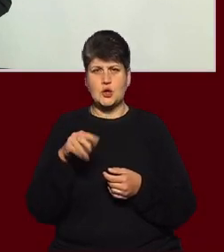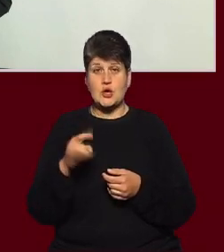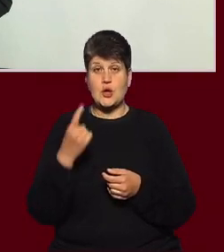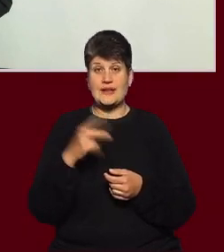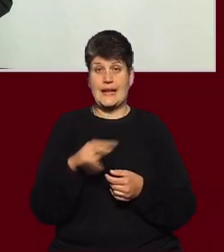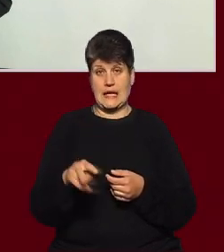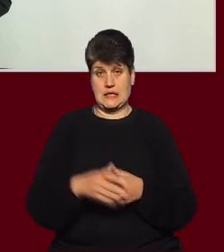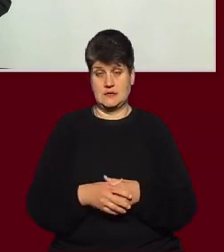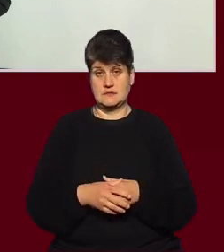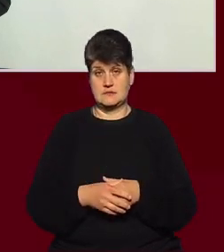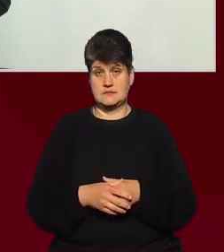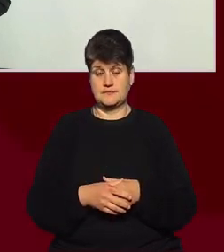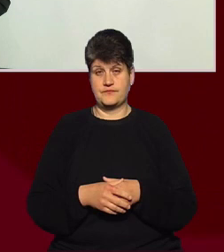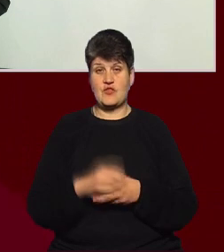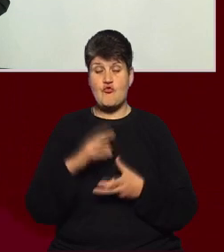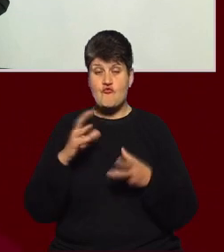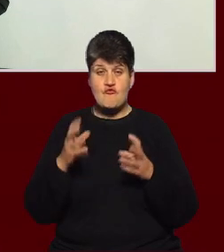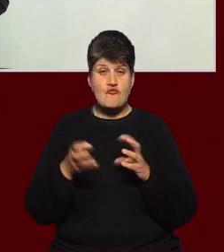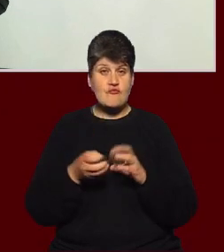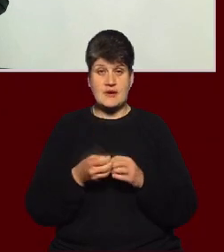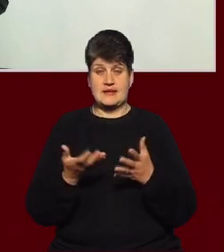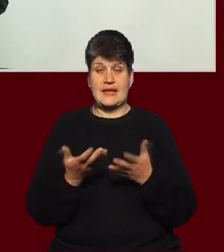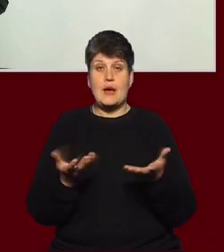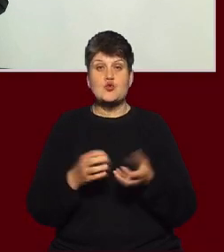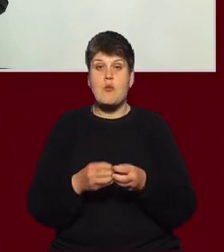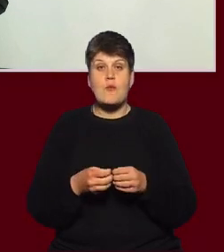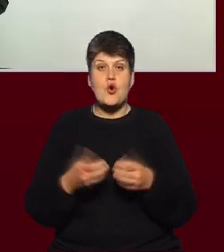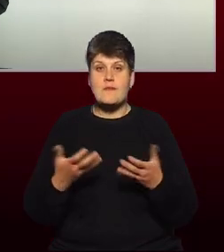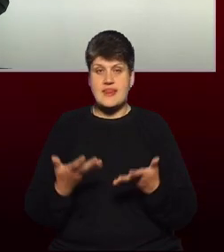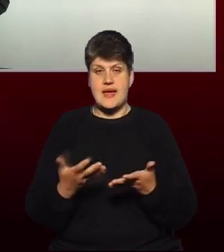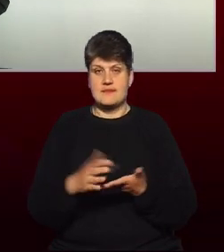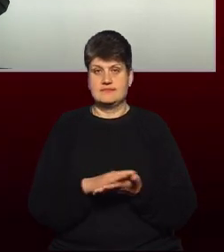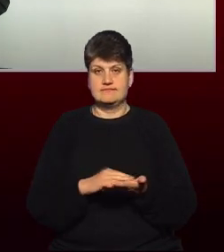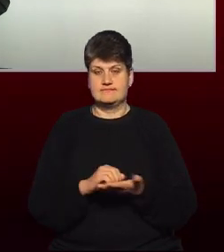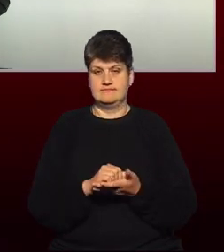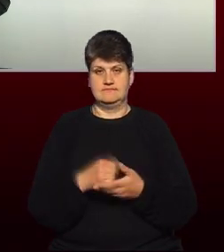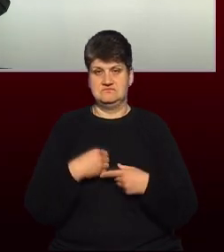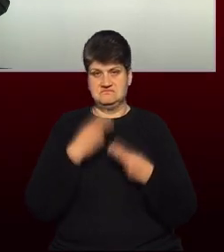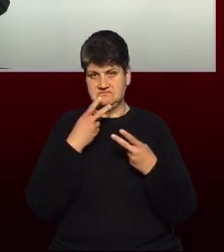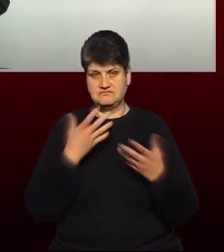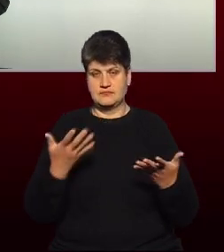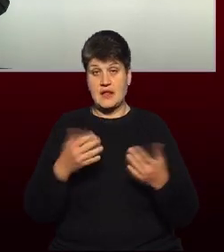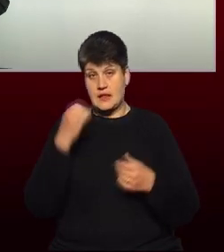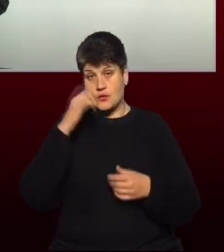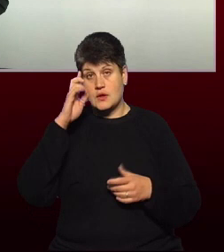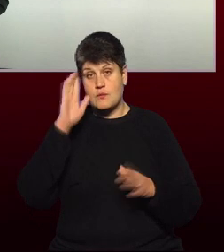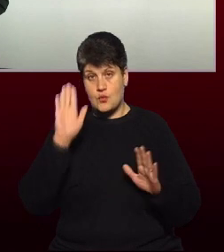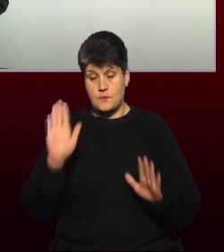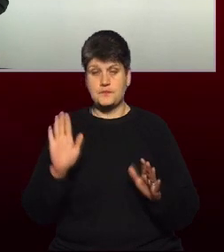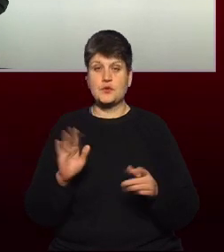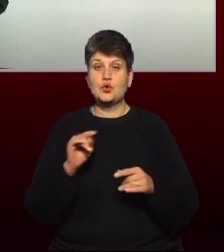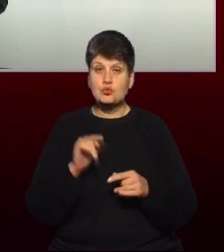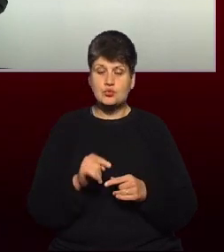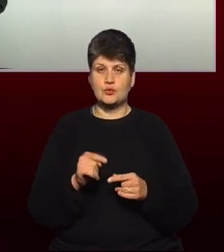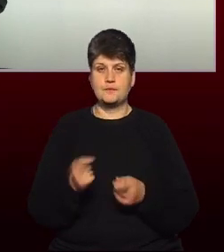принципі, якихось проблем з незараженням ми останні роки не спостерігали, слава Богу. Тому, відповідно, поставки хлору,